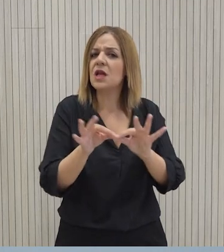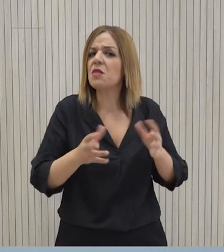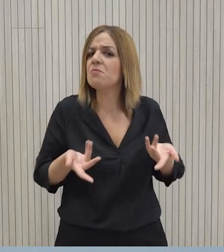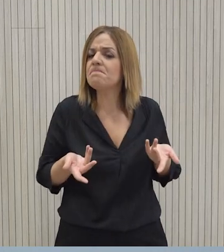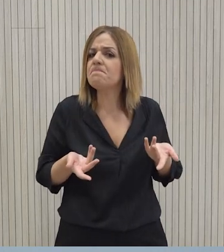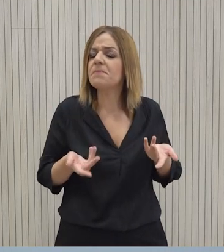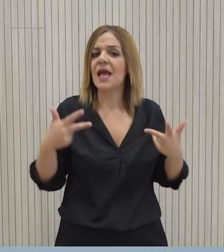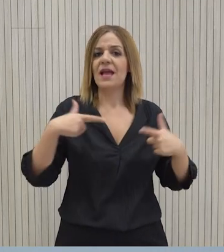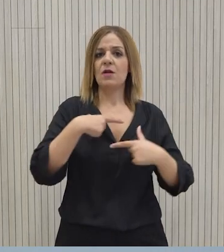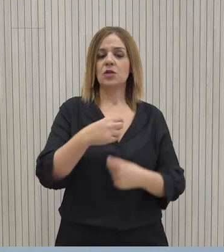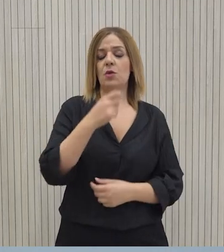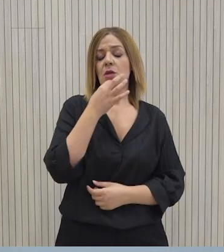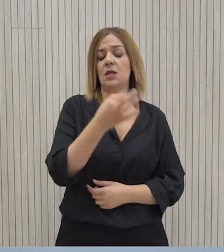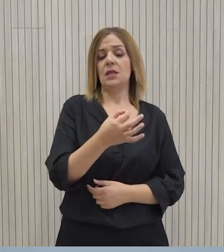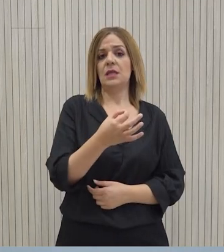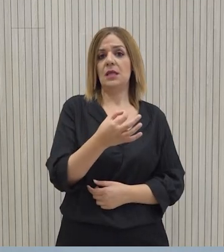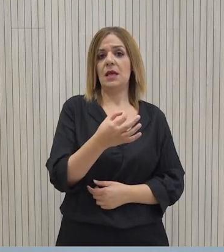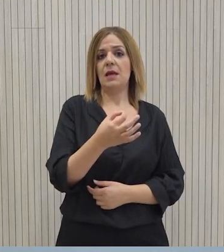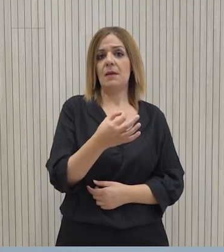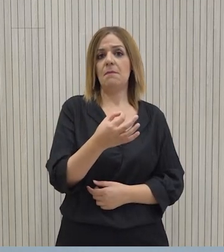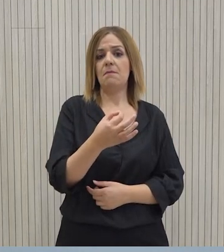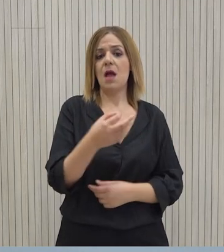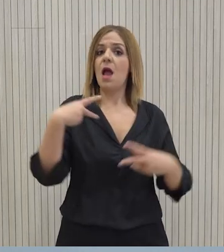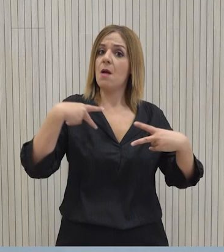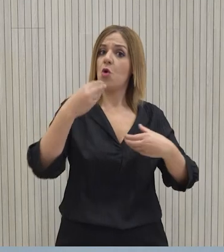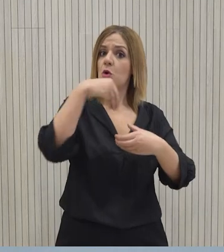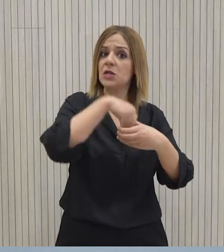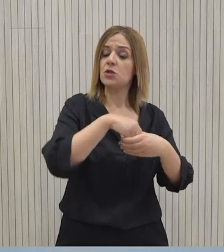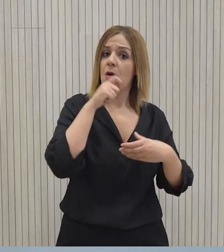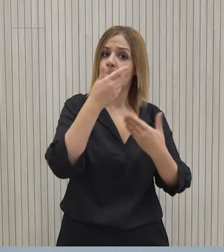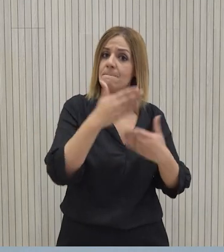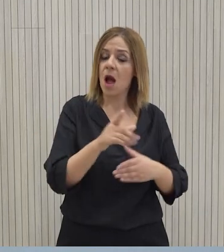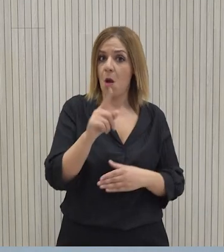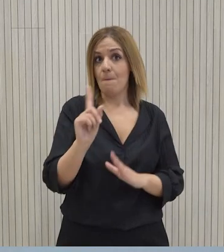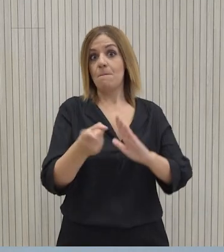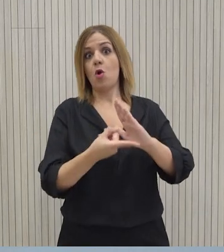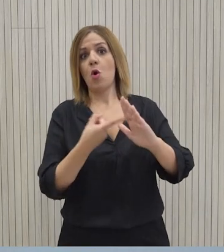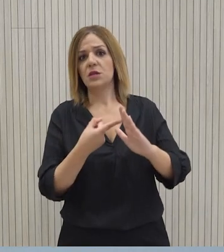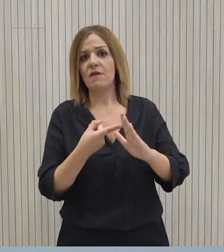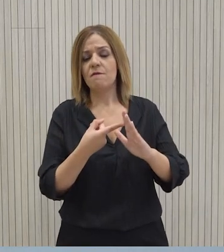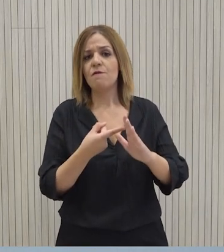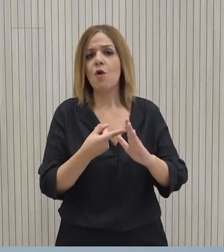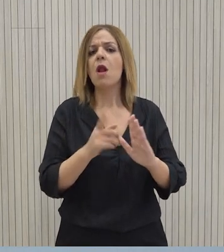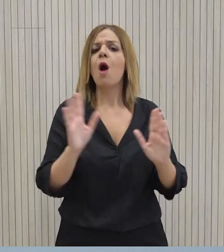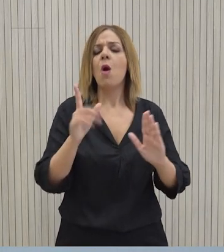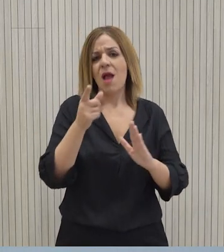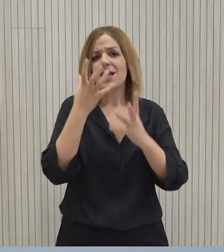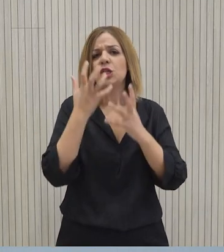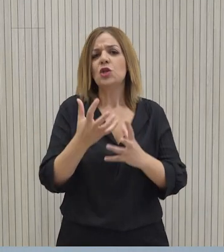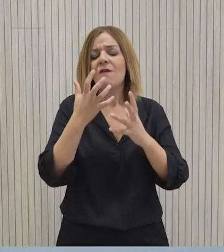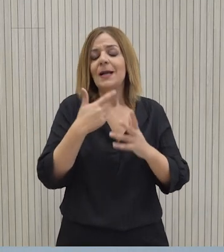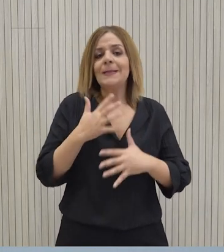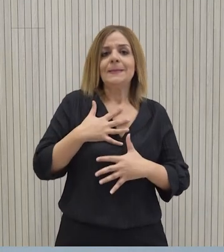Κοιτάξτε, αυτό το οποίο και ο Υπουργός Εσσοτερικός έχει πει ότι δεν είναι η πρώτη φορά που έχουν εκφραστεί σοβαρές